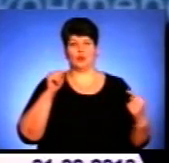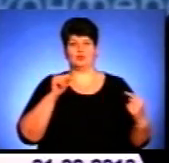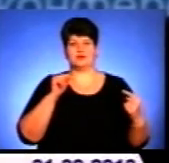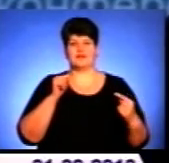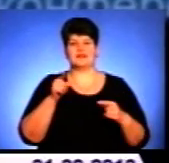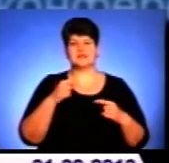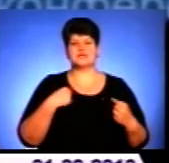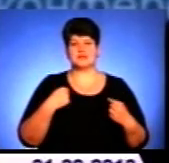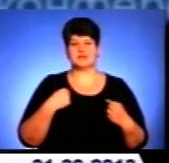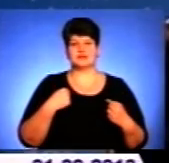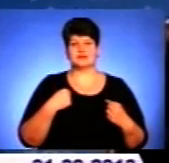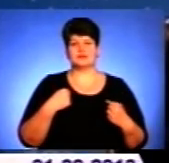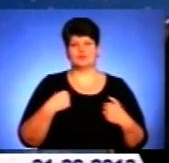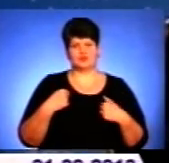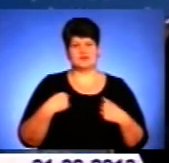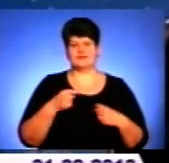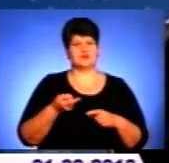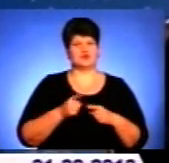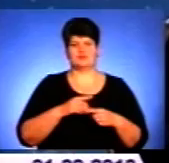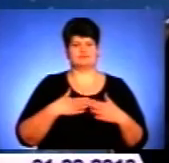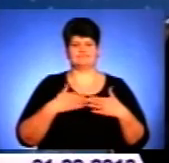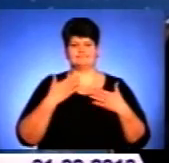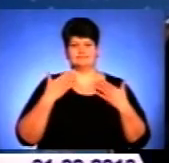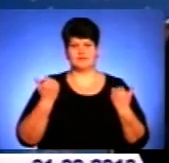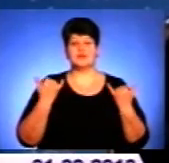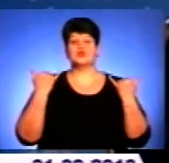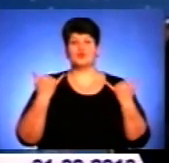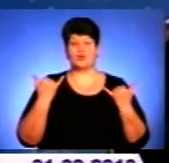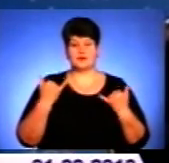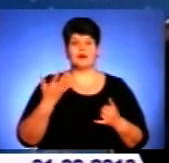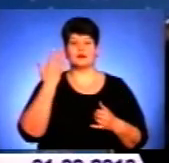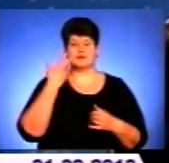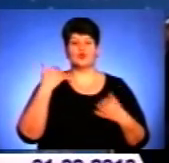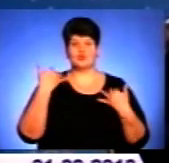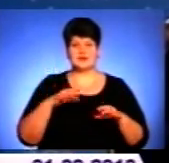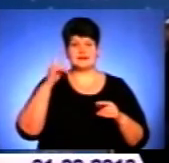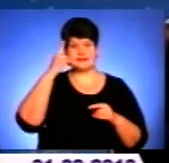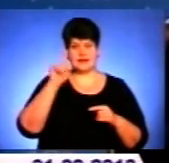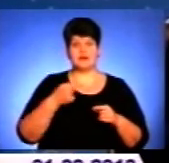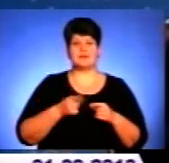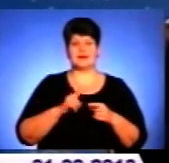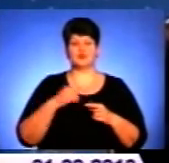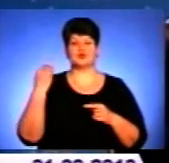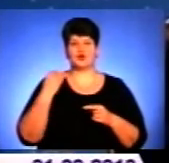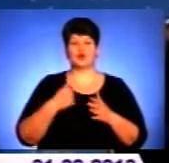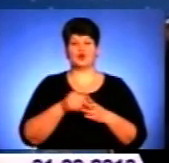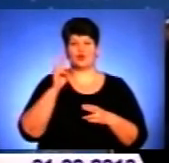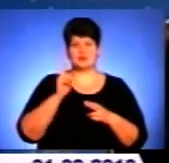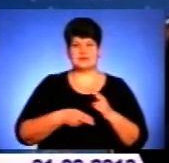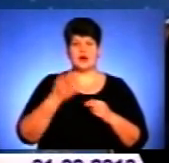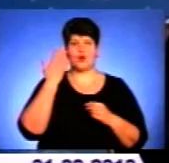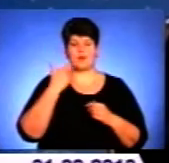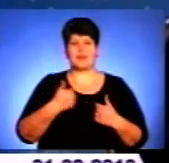він страждає. Я відсювано радію. Сьогодні, коли ми вже знаємо цю історію до конца, коли ми